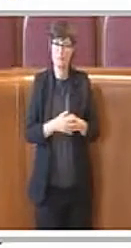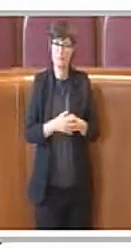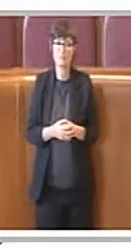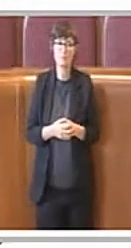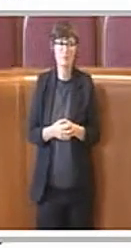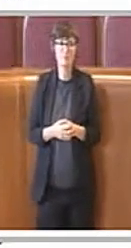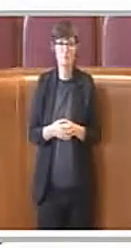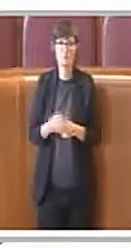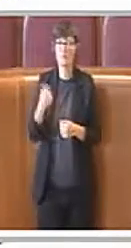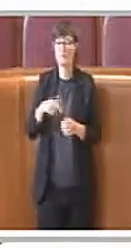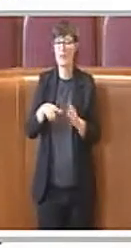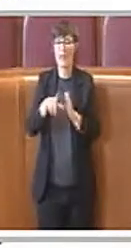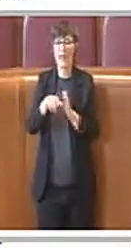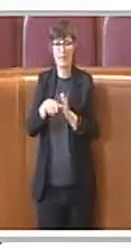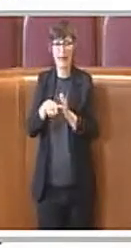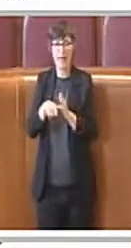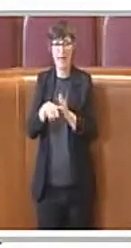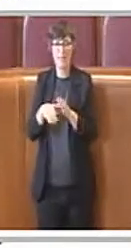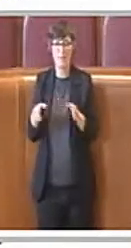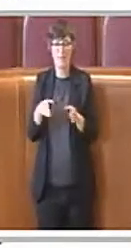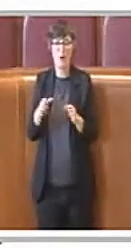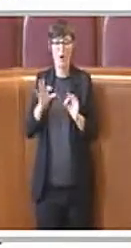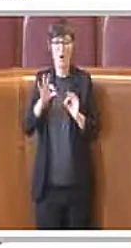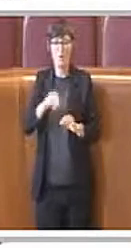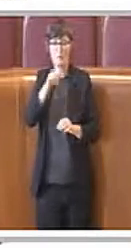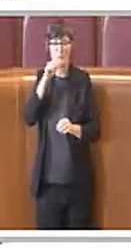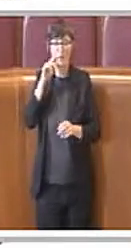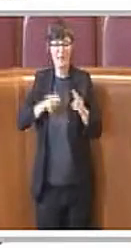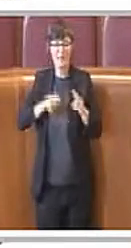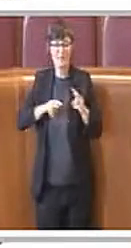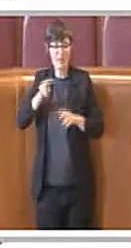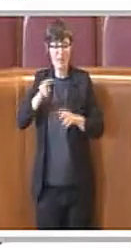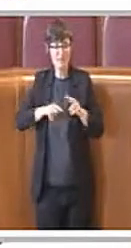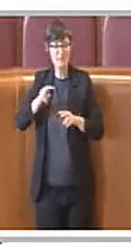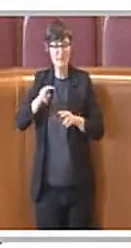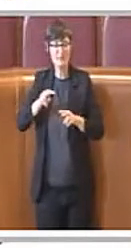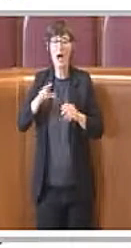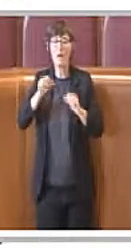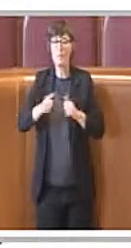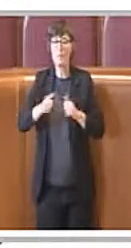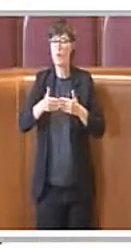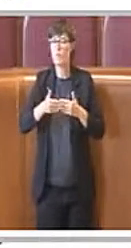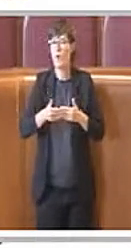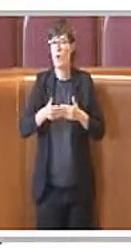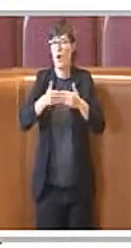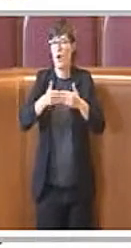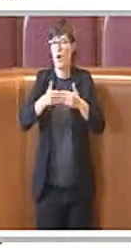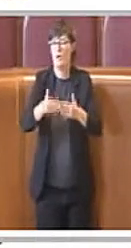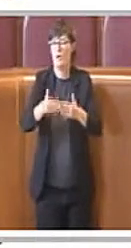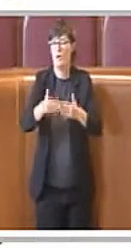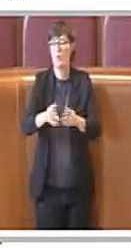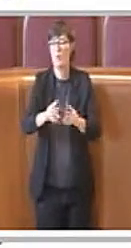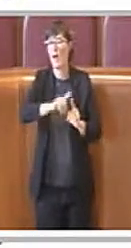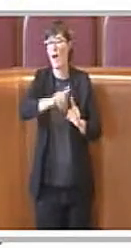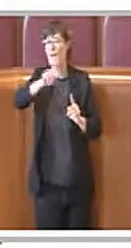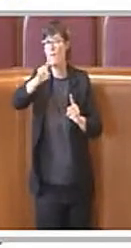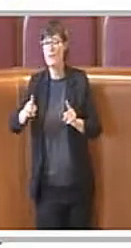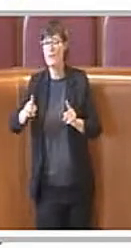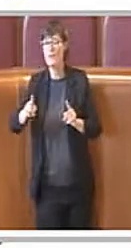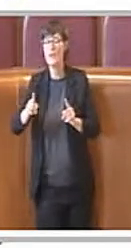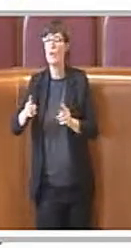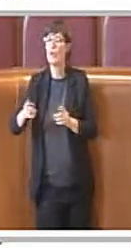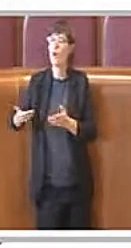'esame viene esteso il più possibile, allungandolo fino alla data prevista per la discussione dell'atto in aula, chiaramente